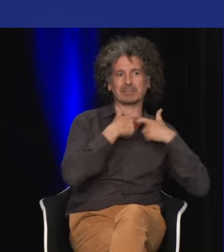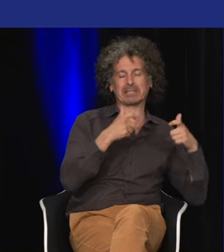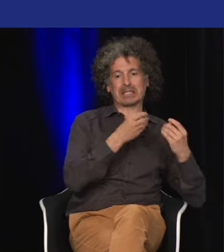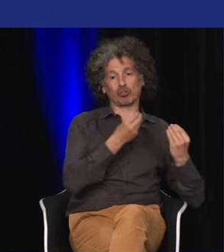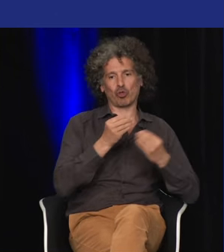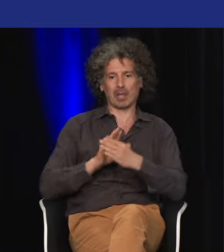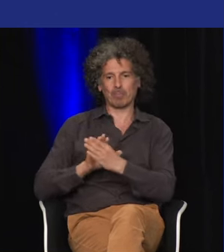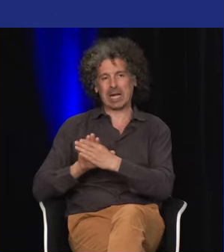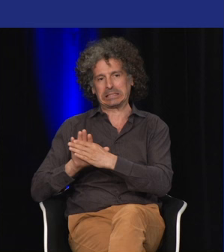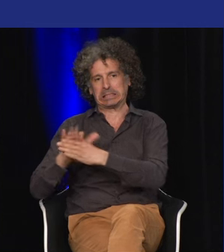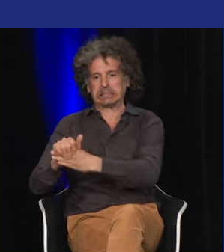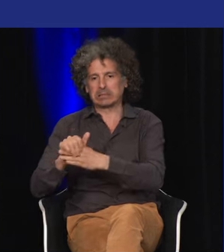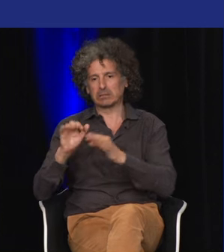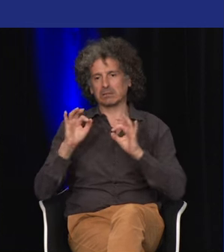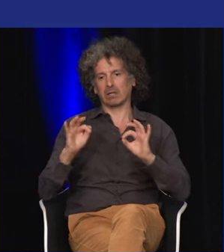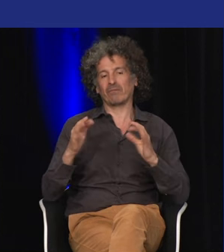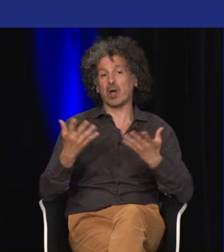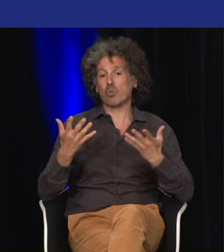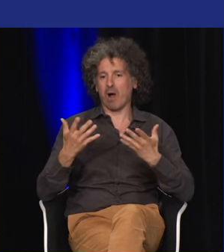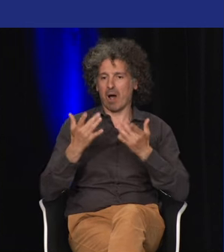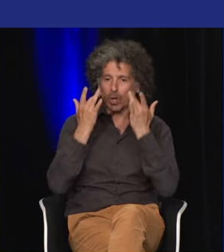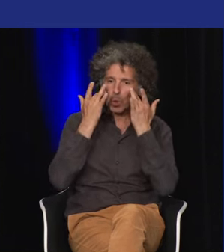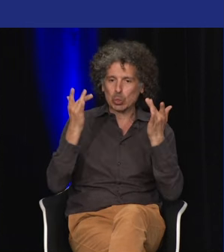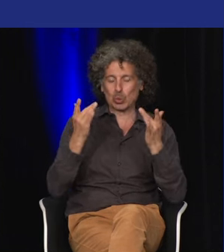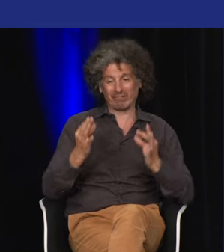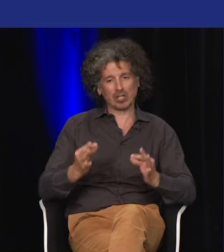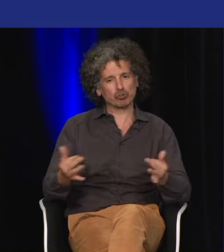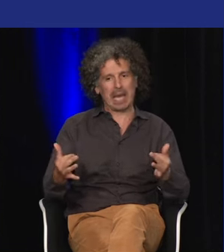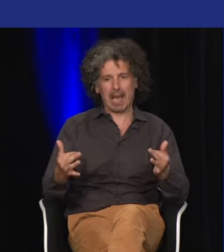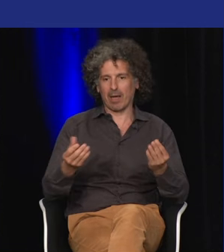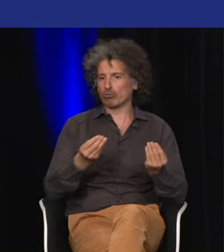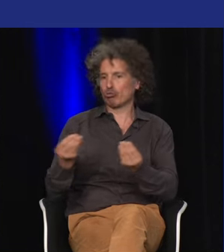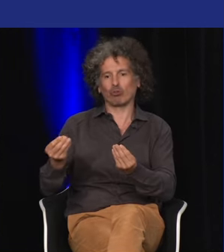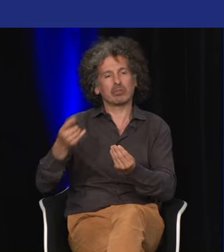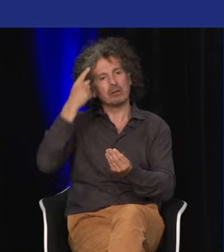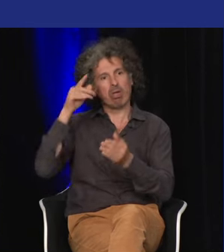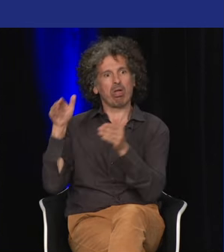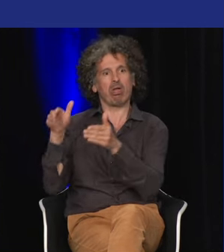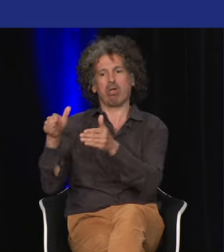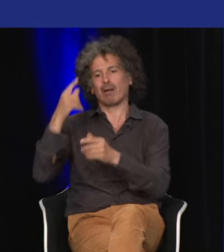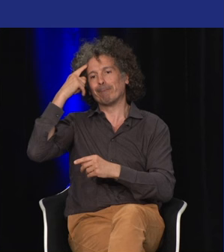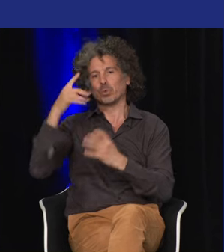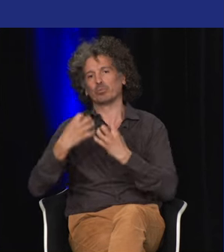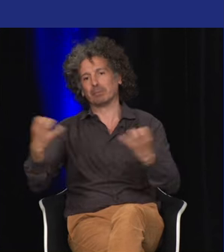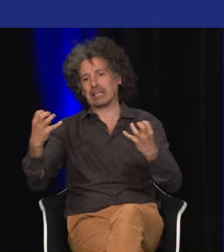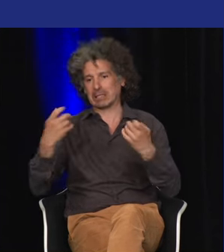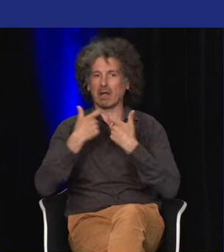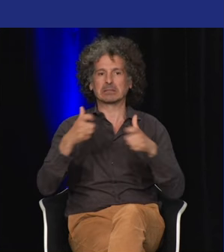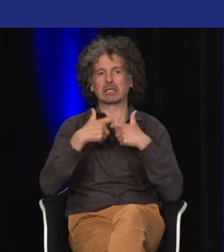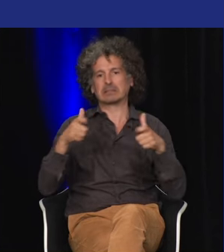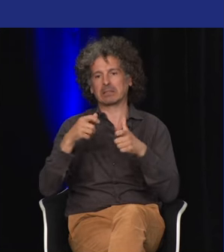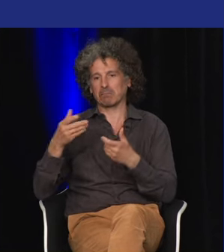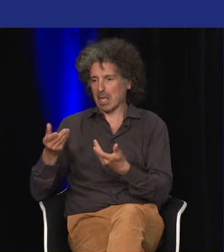c'est vrai que dans le monde du théâtre l'accessibilité il y a aussi c'est une culture fragile et